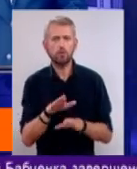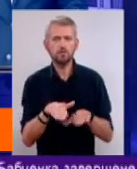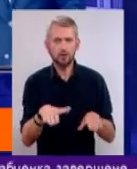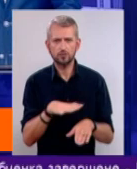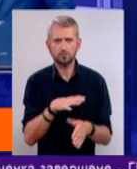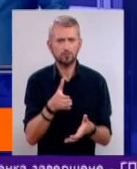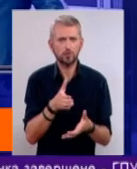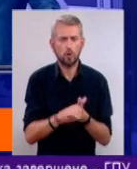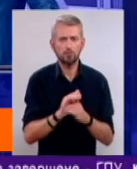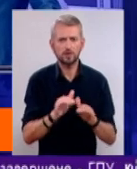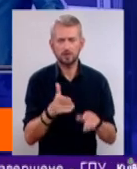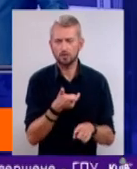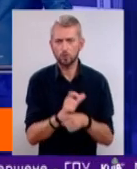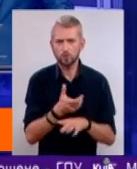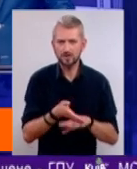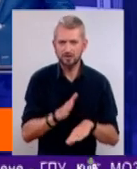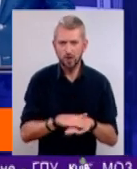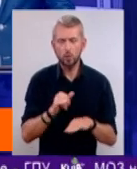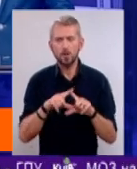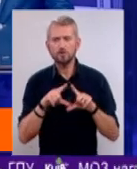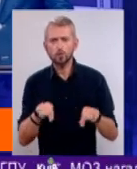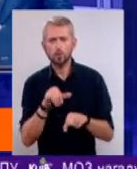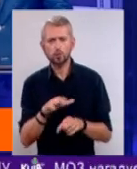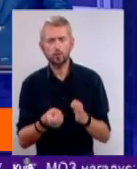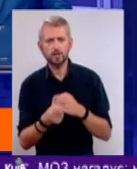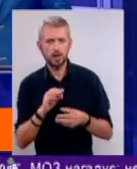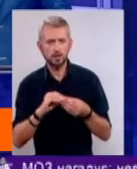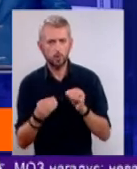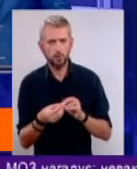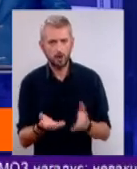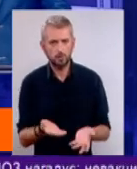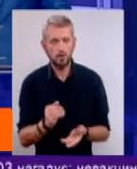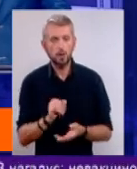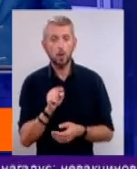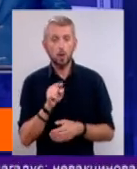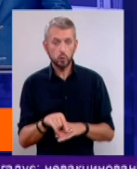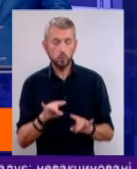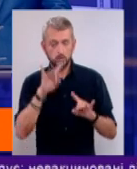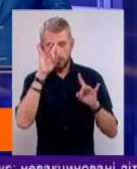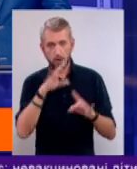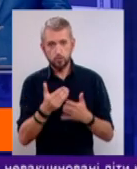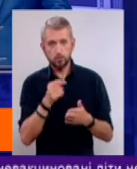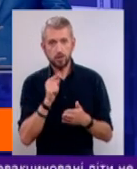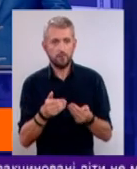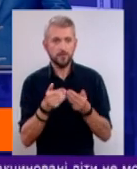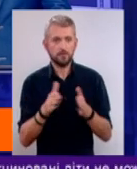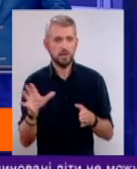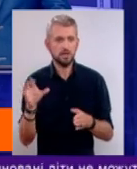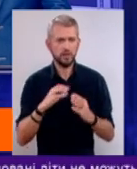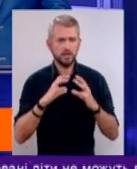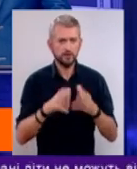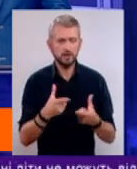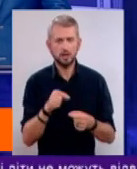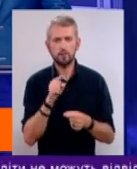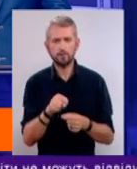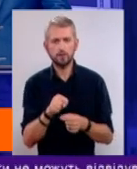познайомити з дітками дуже складно, і в школі в нього виникали проблеми. І тут раптом перед ним відкривається весь світ, де